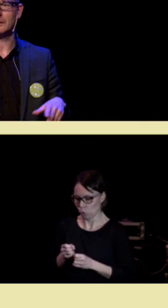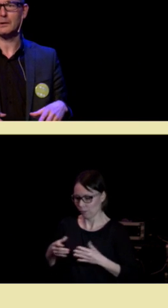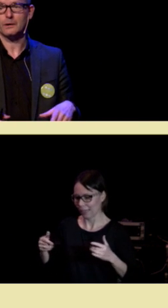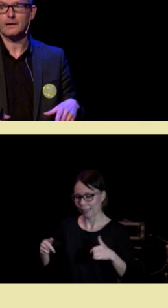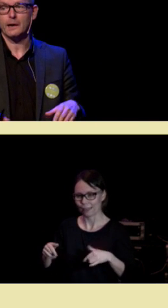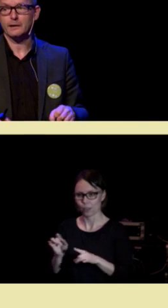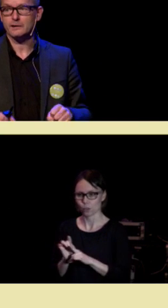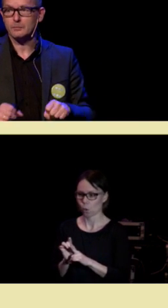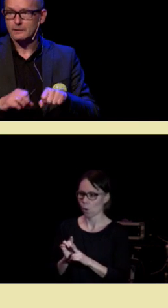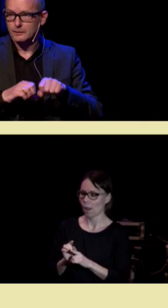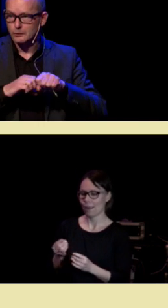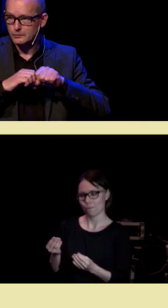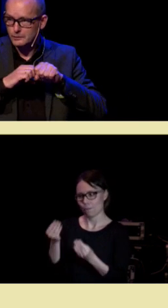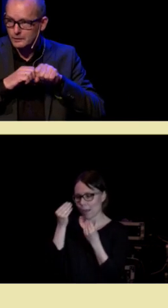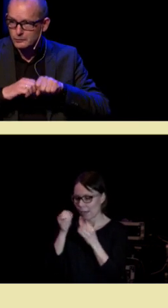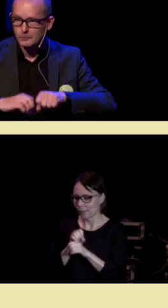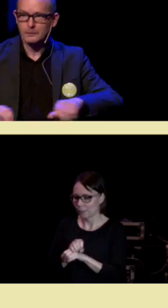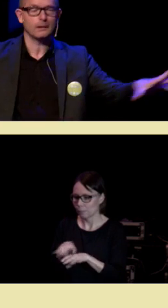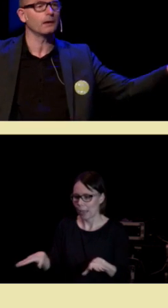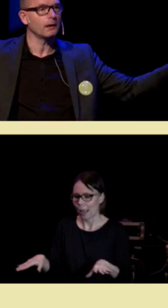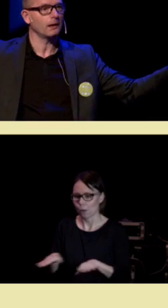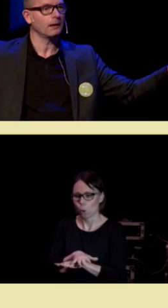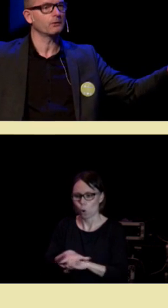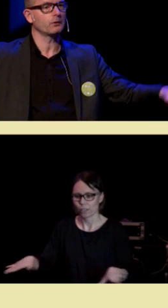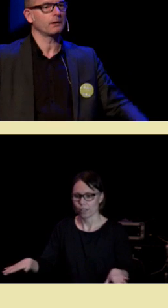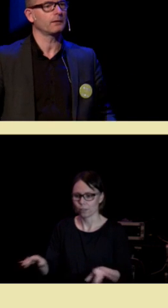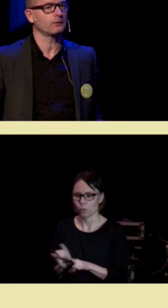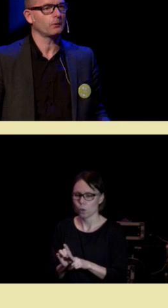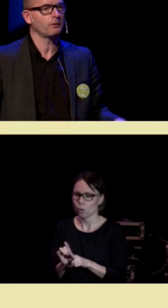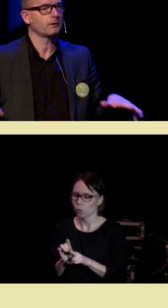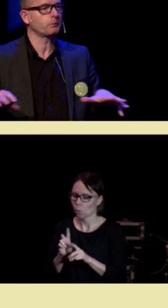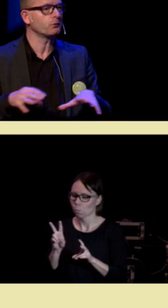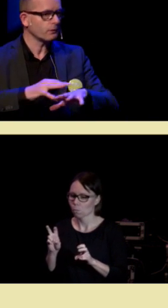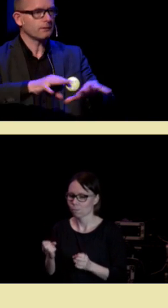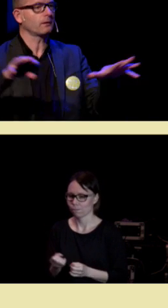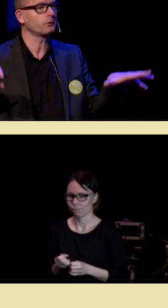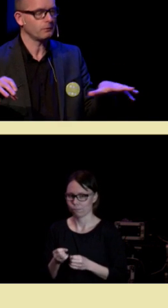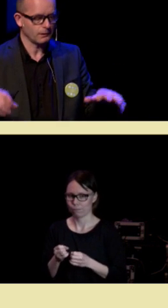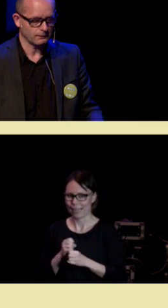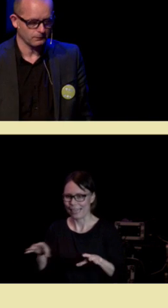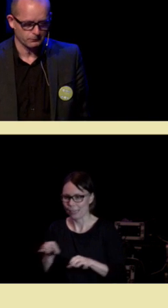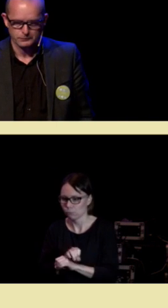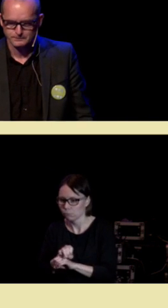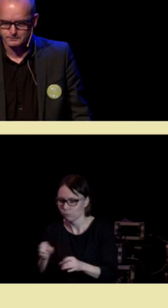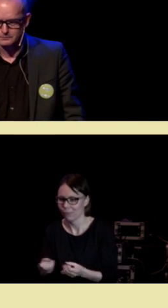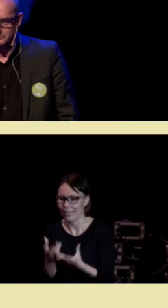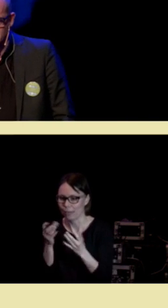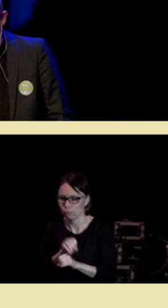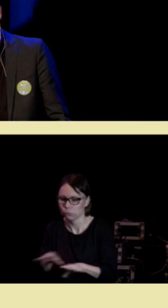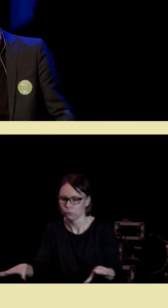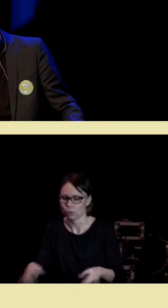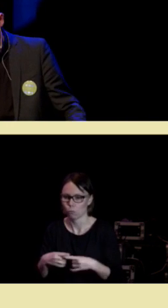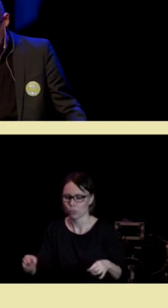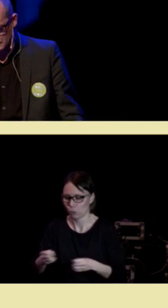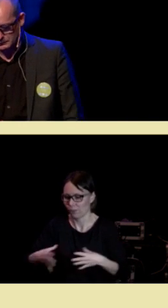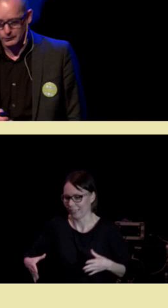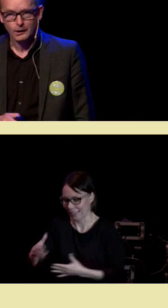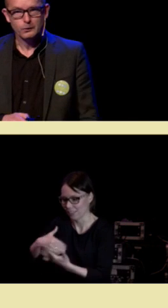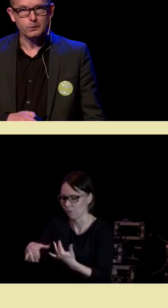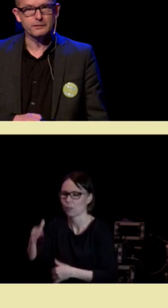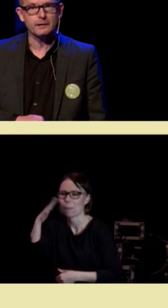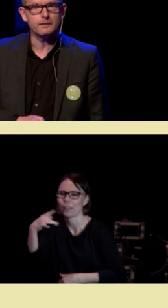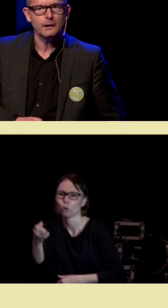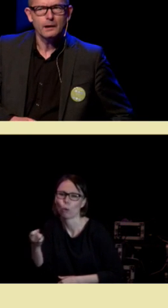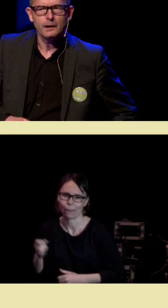så kunne læring spre seg horisontalt som illetørt gress, og i hvert plutselig stand til utsikre samfunn. Mener noen.